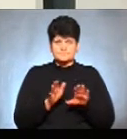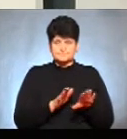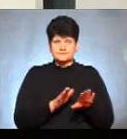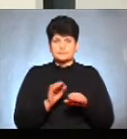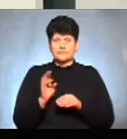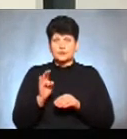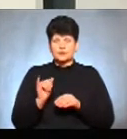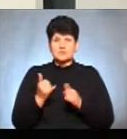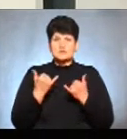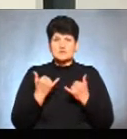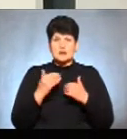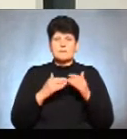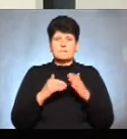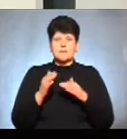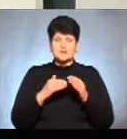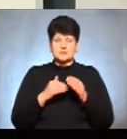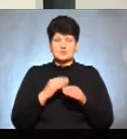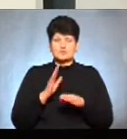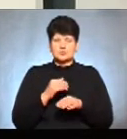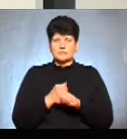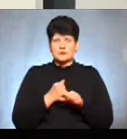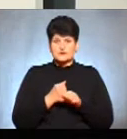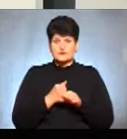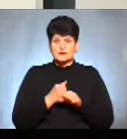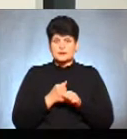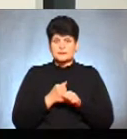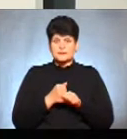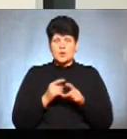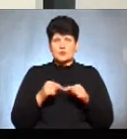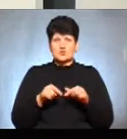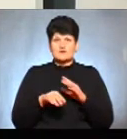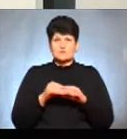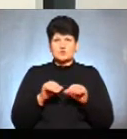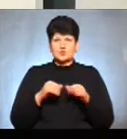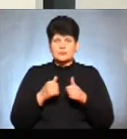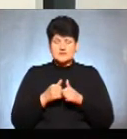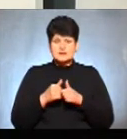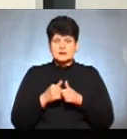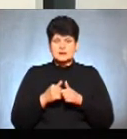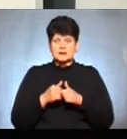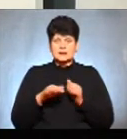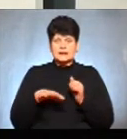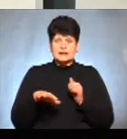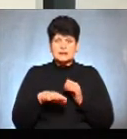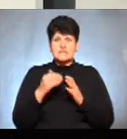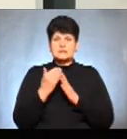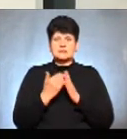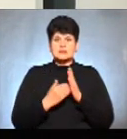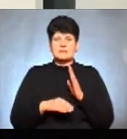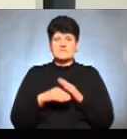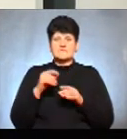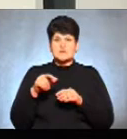Ну, і зараз, фактично, працювати будуть безпосередньо окружні виборчі комісії дільничі над списками виборців,